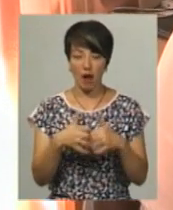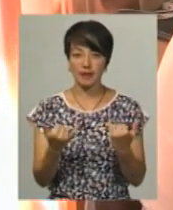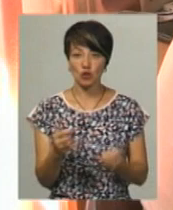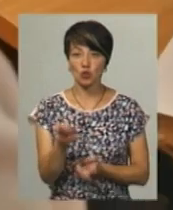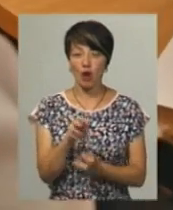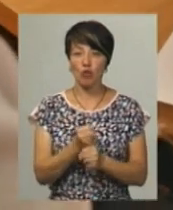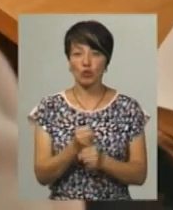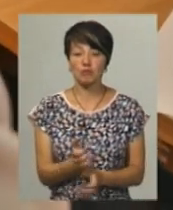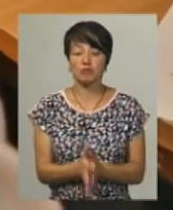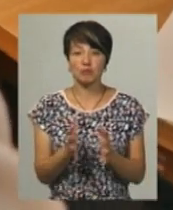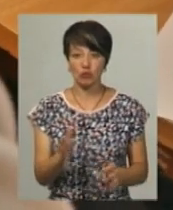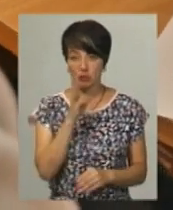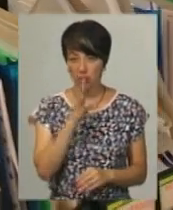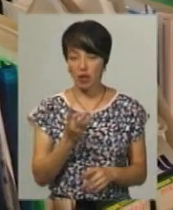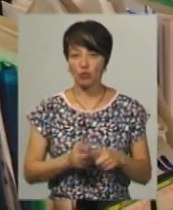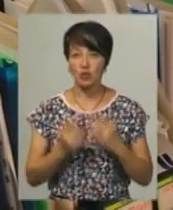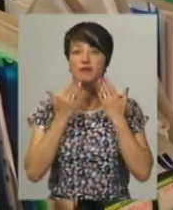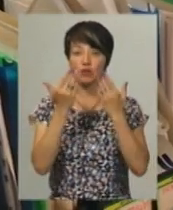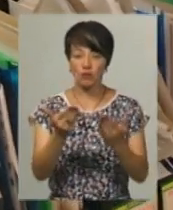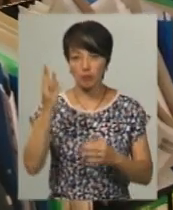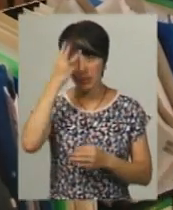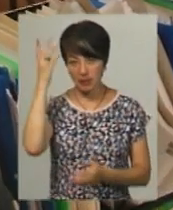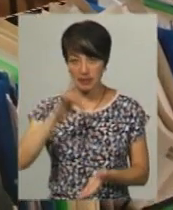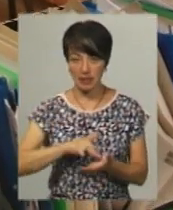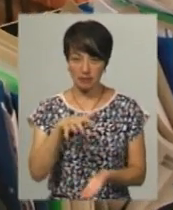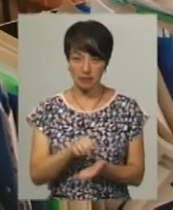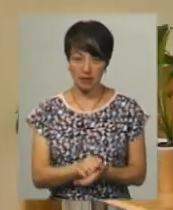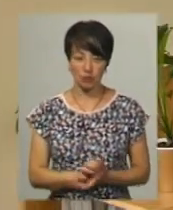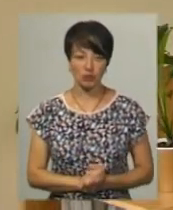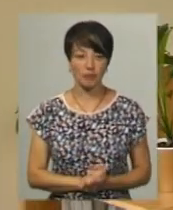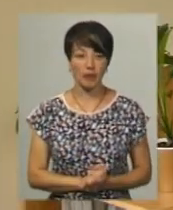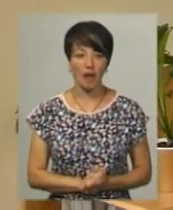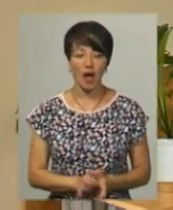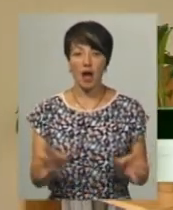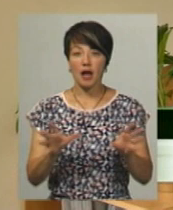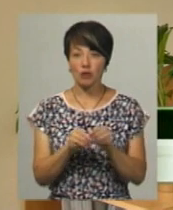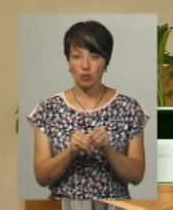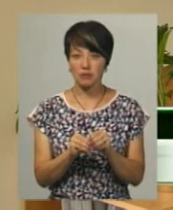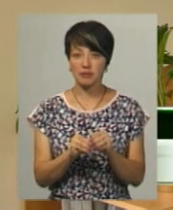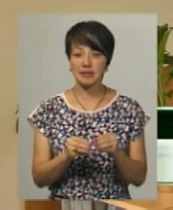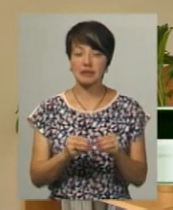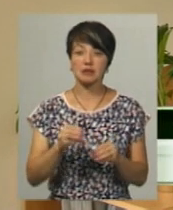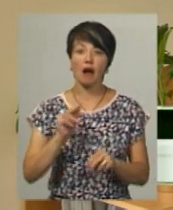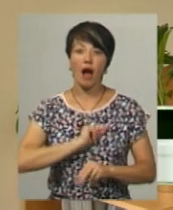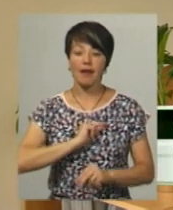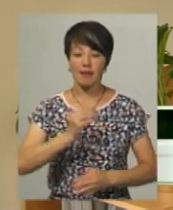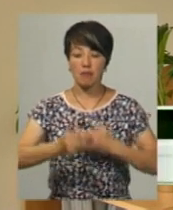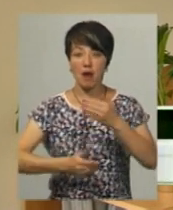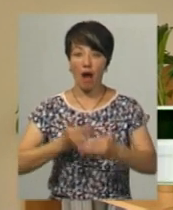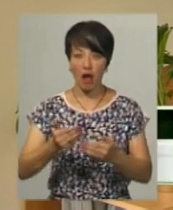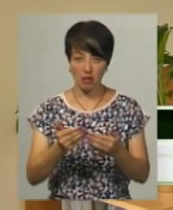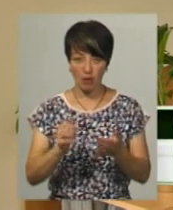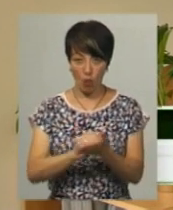шукає роботу з більшою зарплатнею, тому й звернувся до Хмельницької міської служби зайнятості. Разом з кар'єрним радником ми склали план